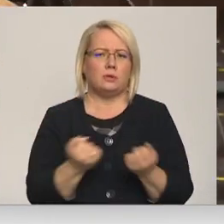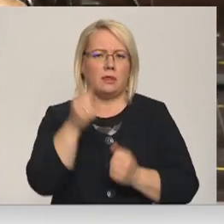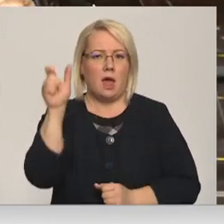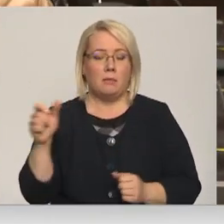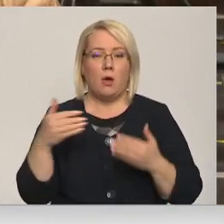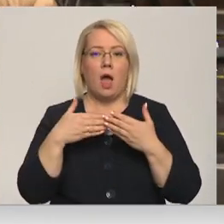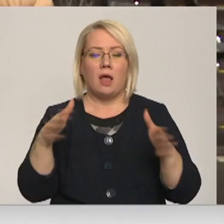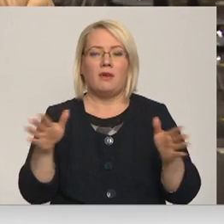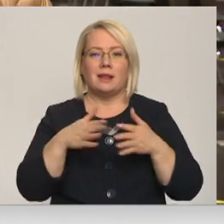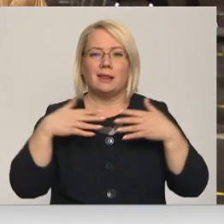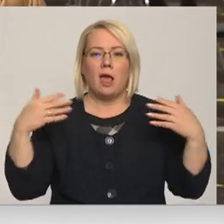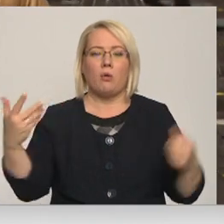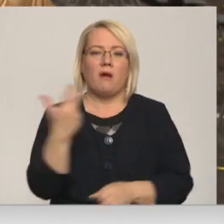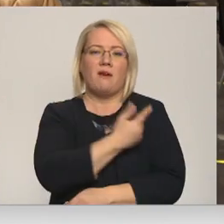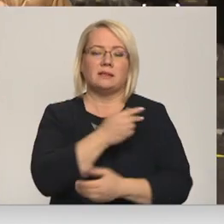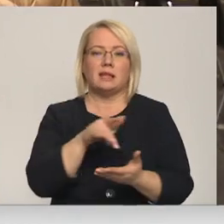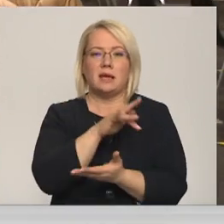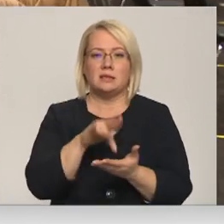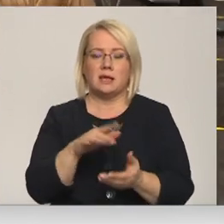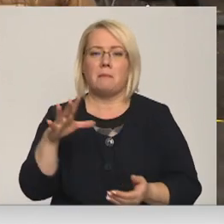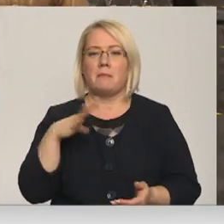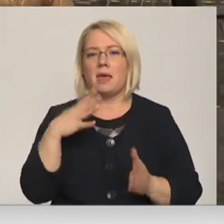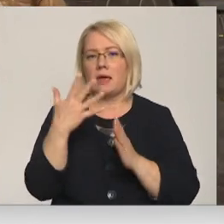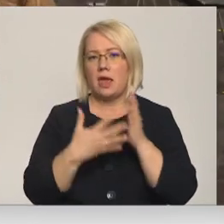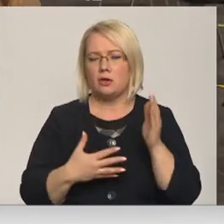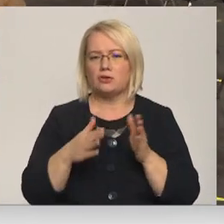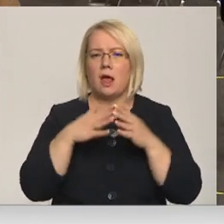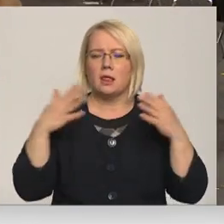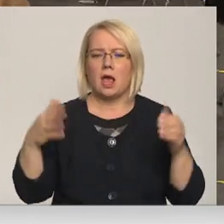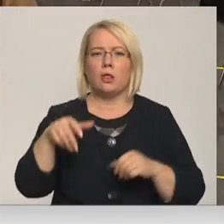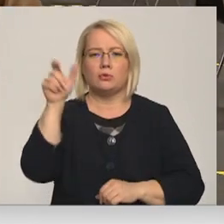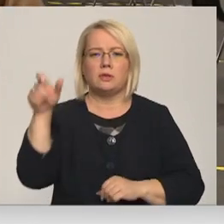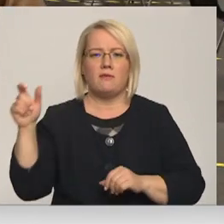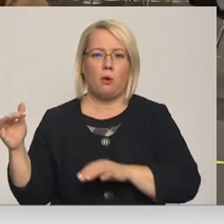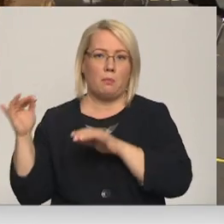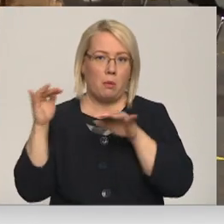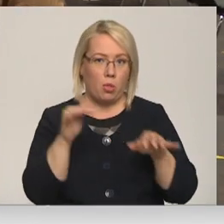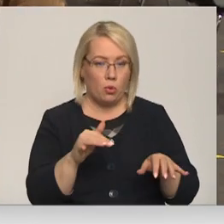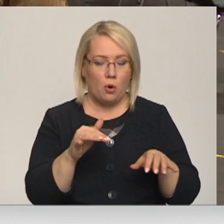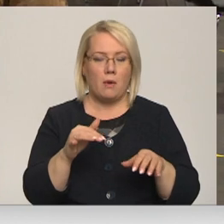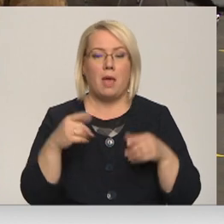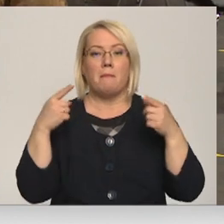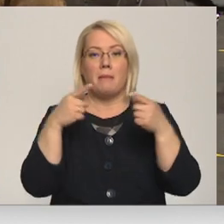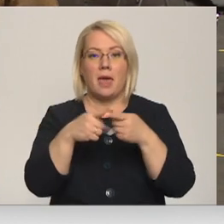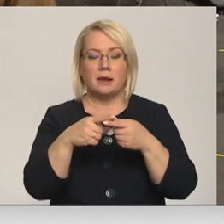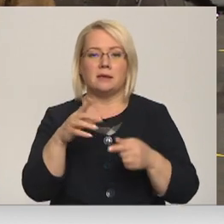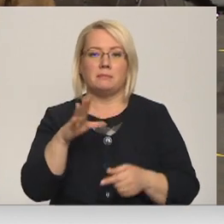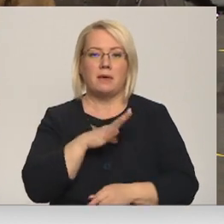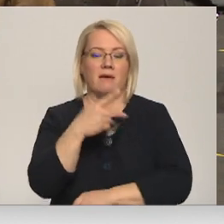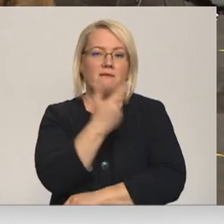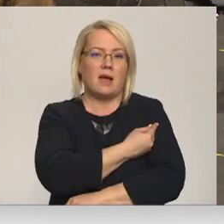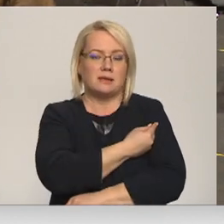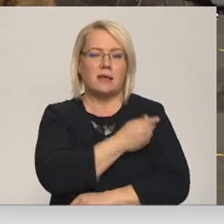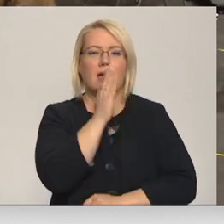atverot šo lielo vakcinācijas centru bija rēķinājušies ar lielu cilvēku pieplūdumu. Mērķis ir šodien vakcinē tik